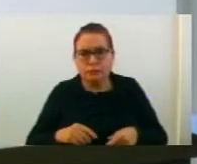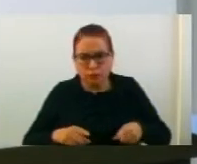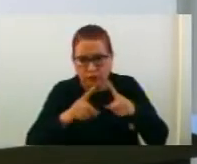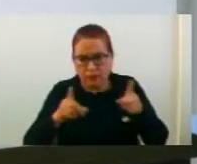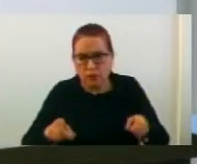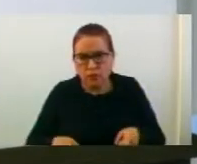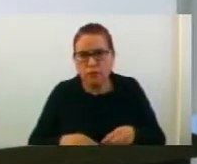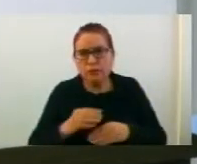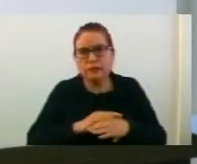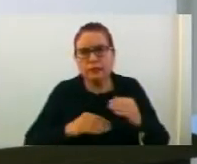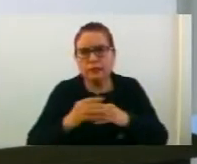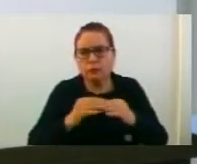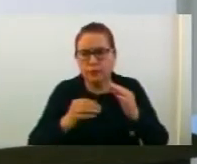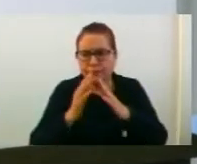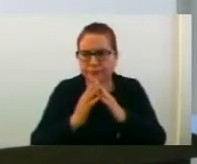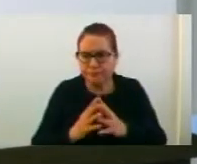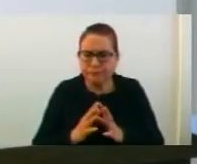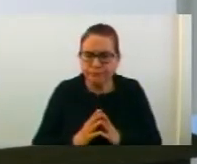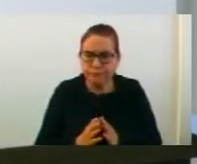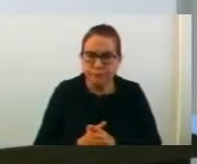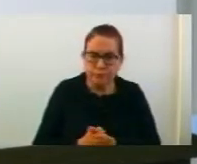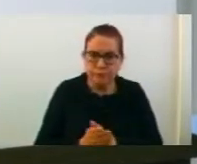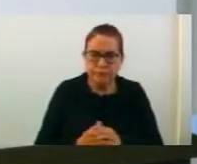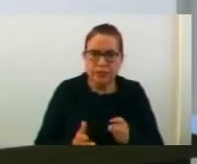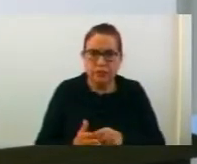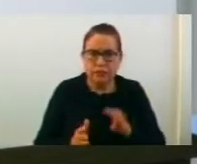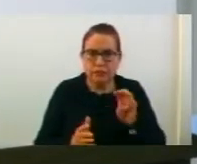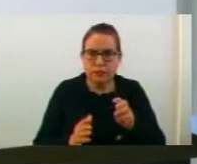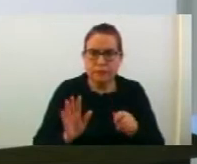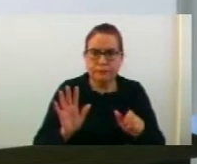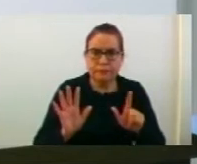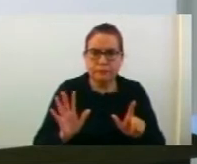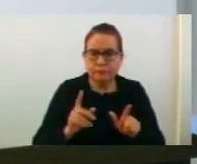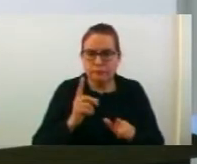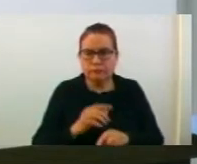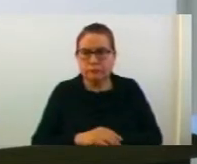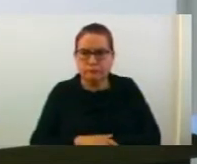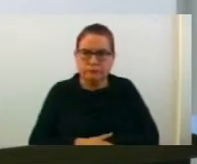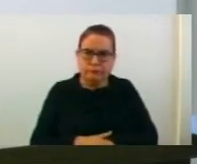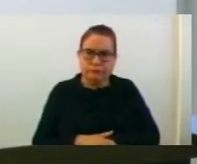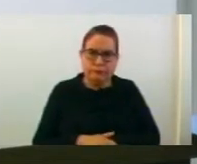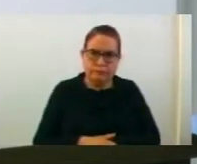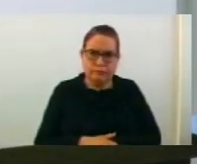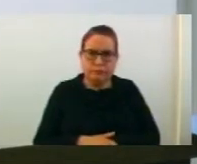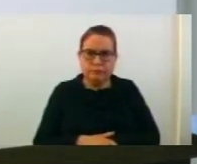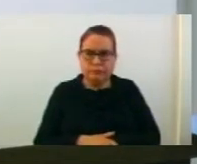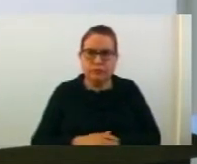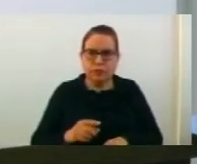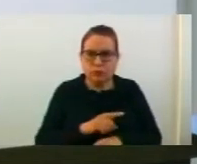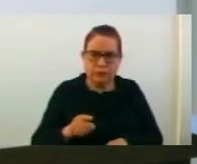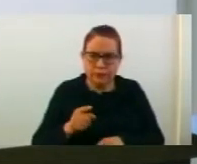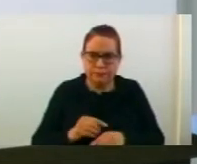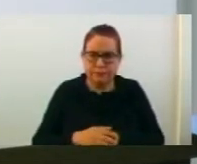1480, КП број 1.4176 кроз 7, КП број 1.4176 кроз 2